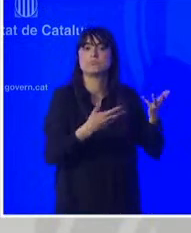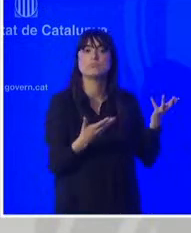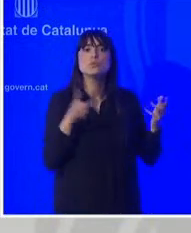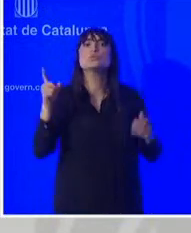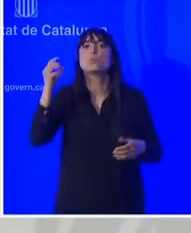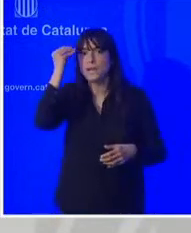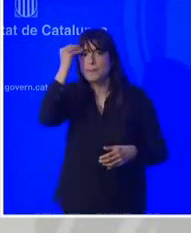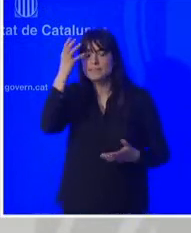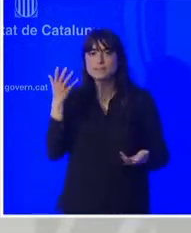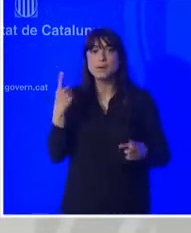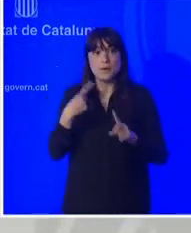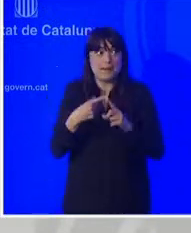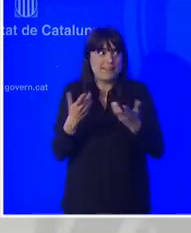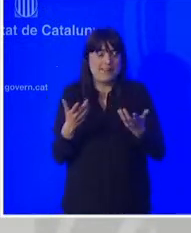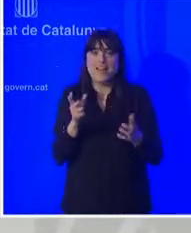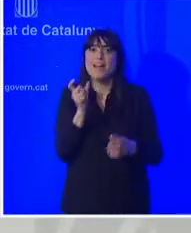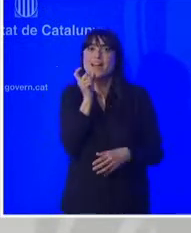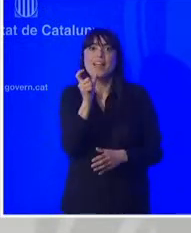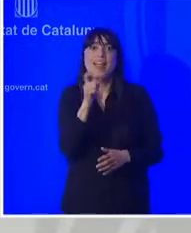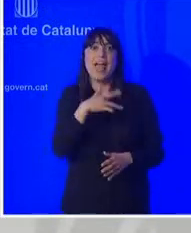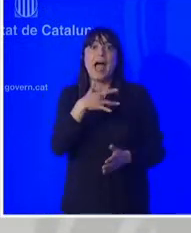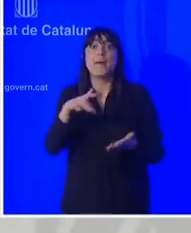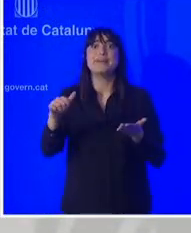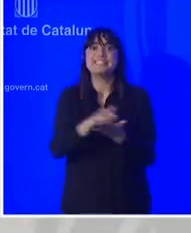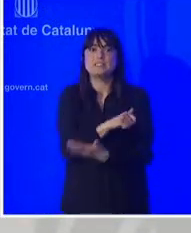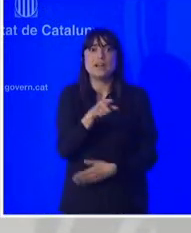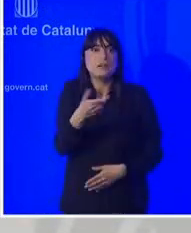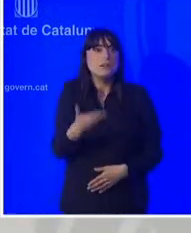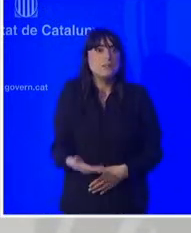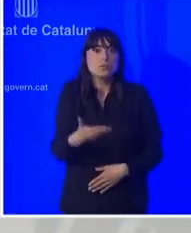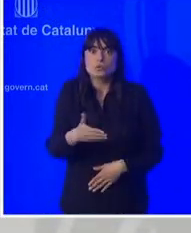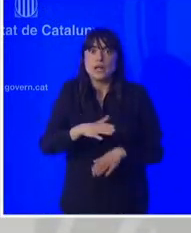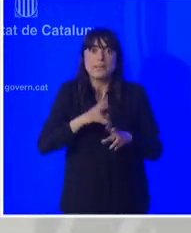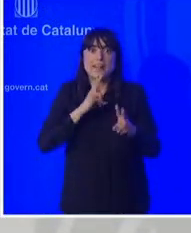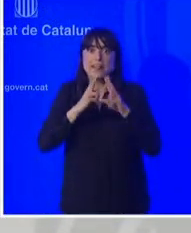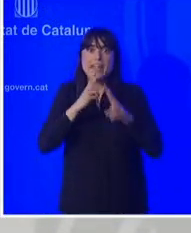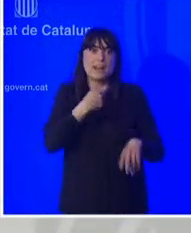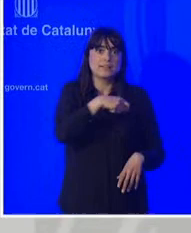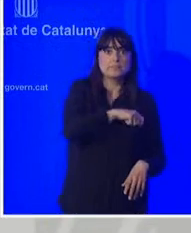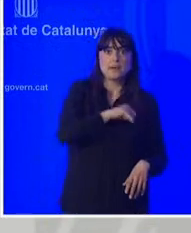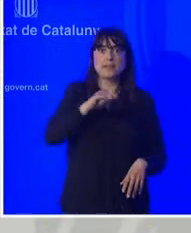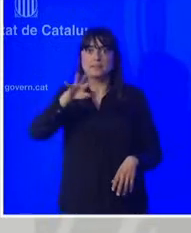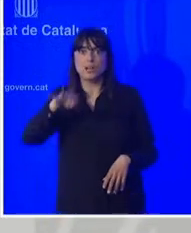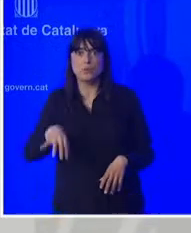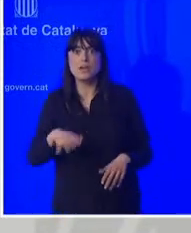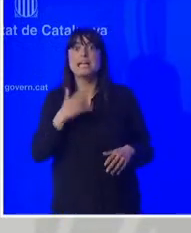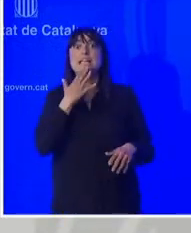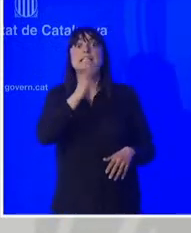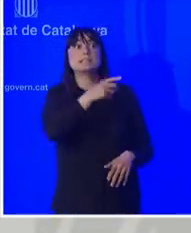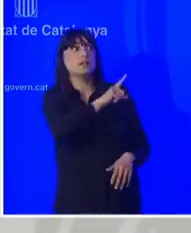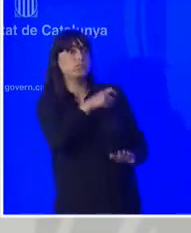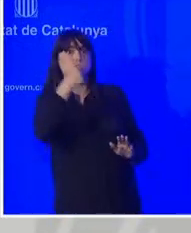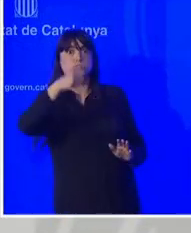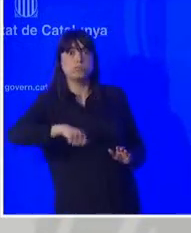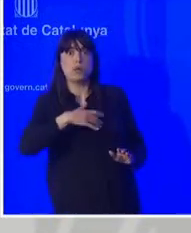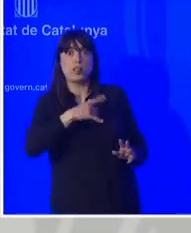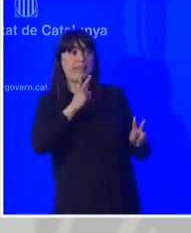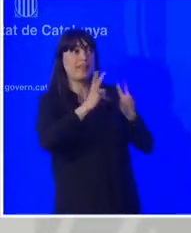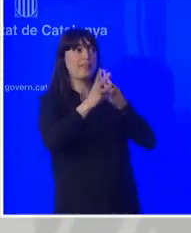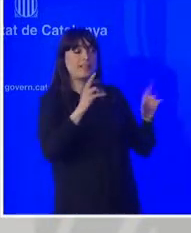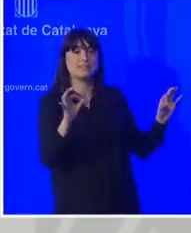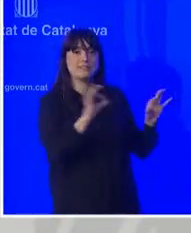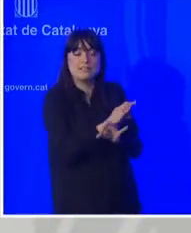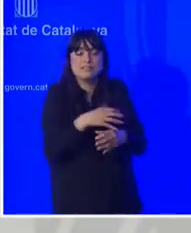fonamentals en què s'ha de passar el diàleg entre Catalunya i l'Estat de quina manera afecta això en la perspectiva d'aquest